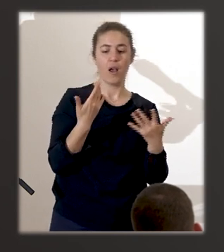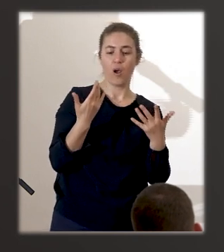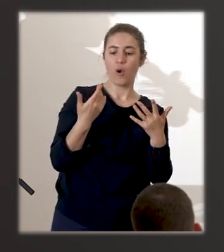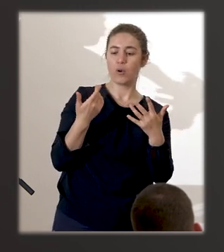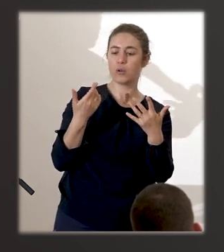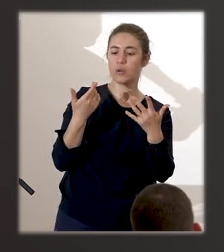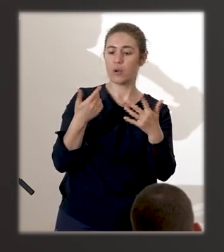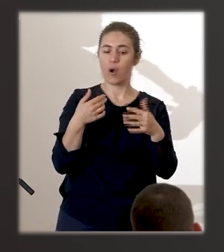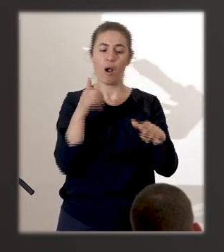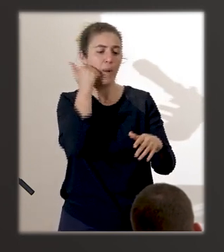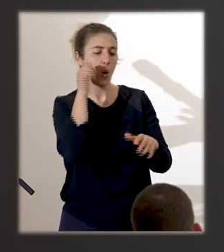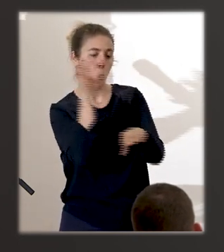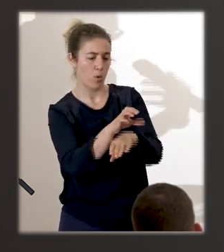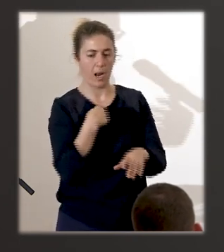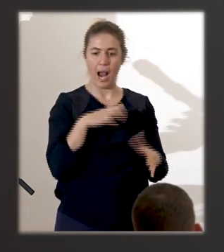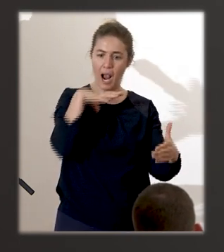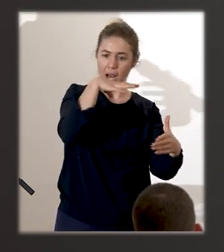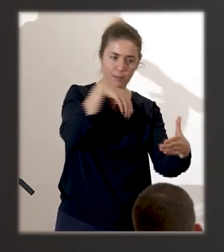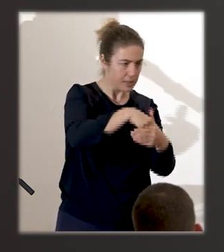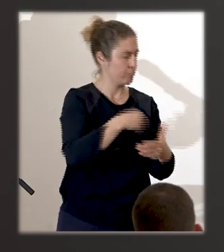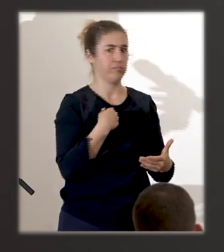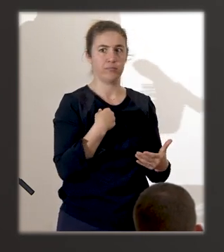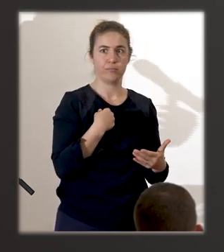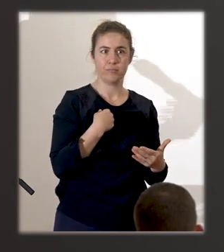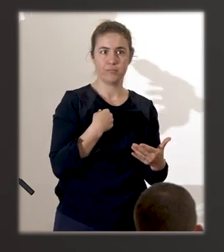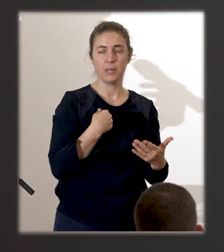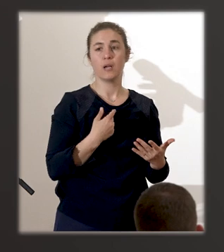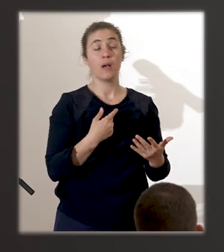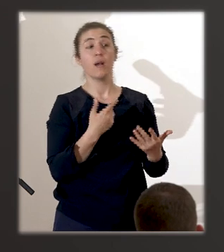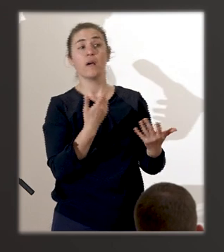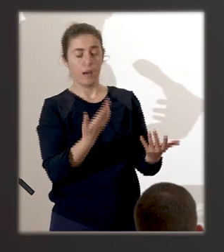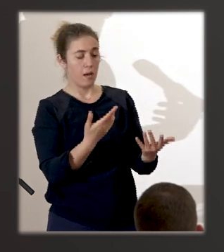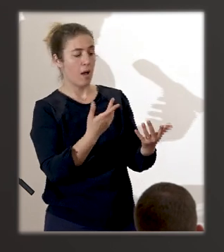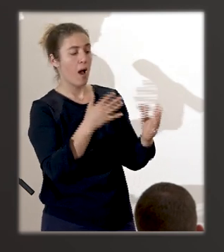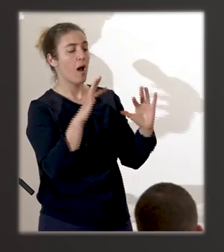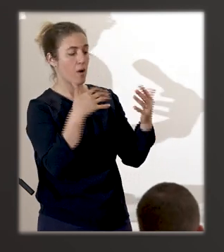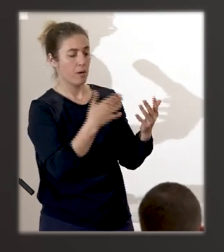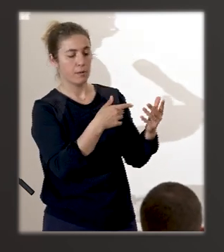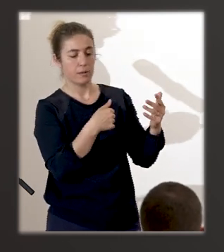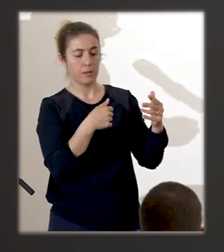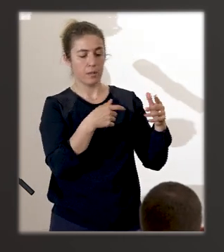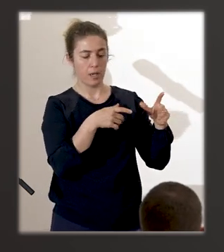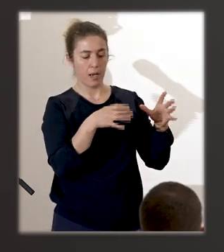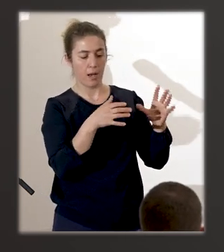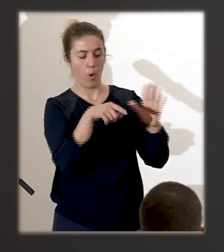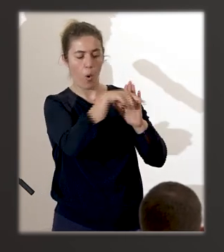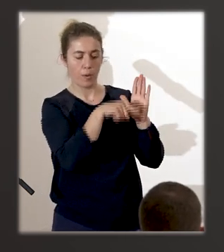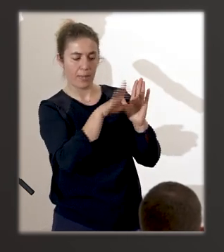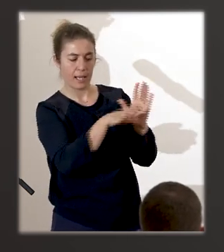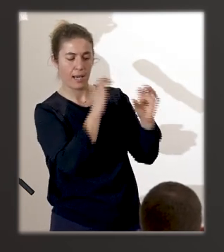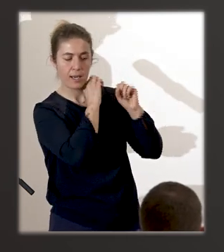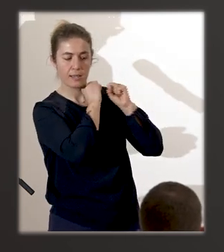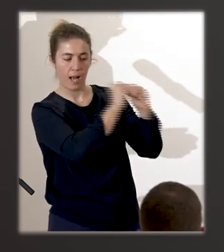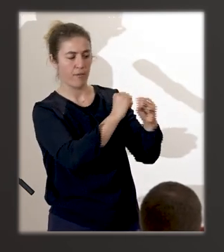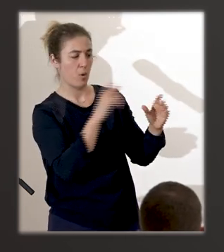révoltes et contre le marronnage et ainsi de contribuer au maintien de l'ordre esclavagiste consubstantiel à l'économie de